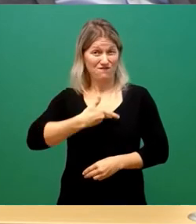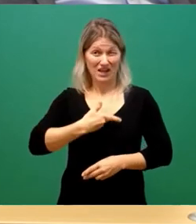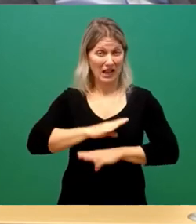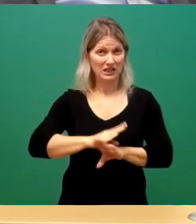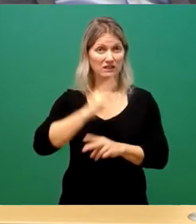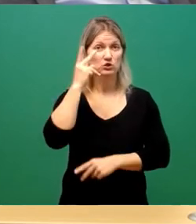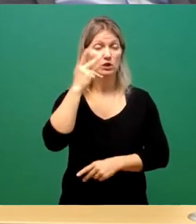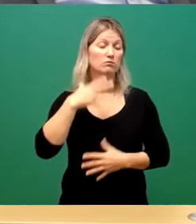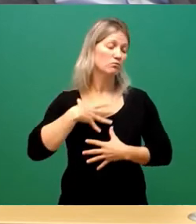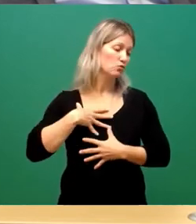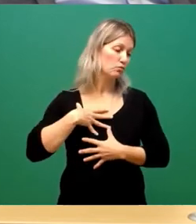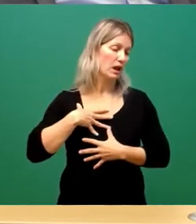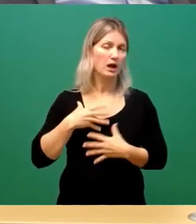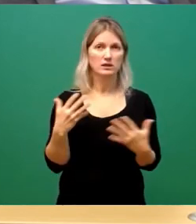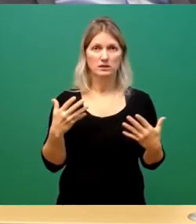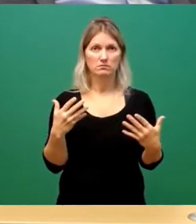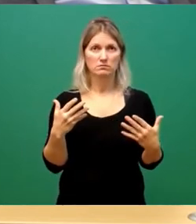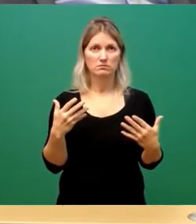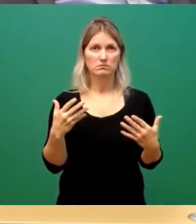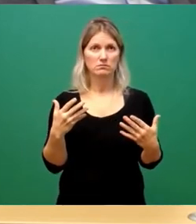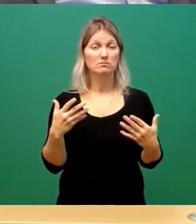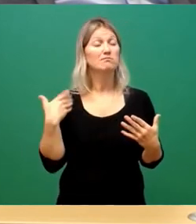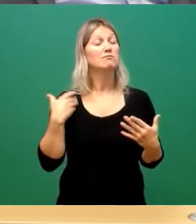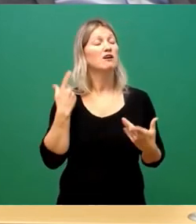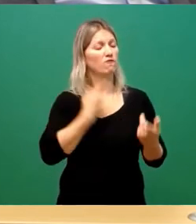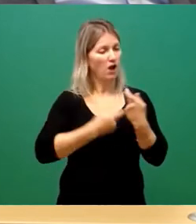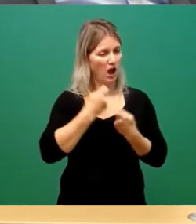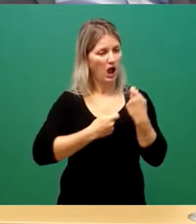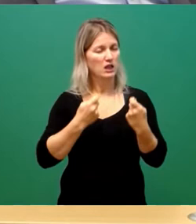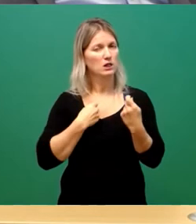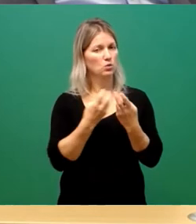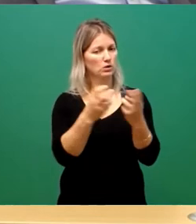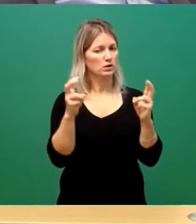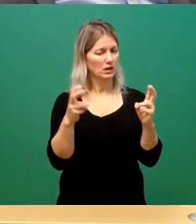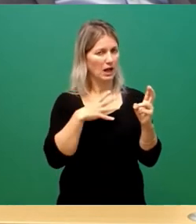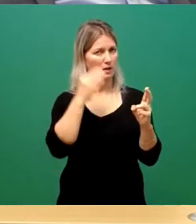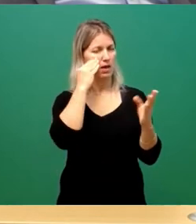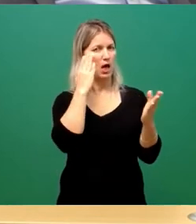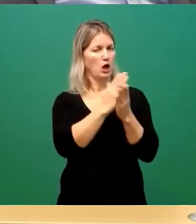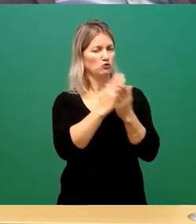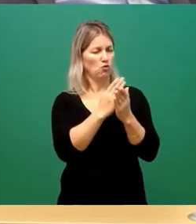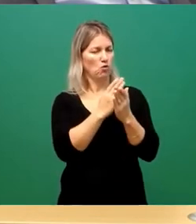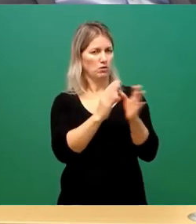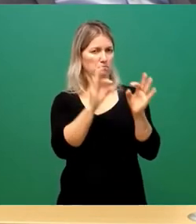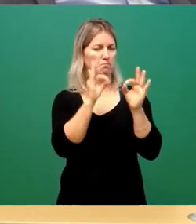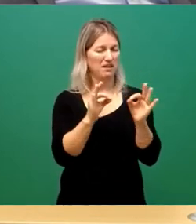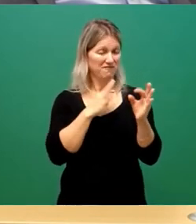Das habe ich eben auch gespürt in den Verhandlungen, dass wir irgendwann an einen Punkt angekommen sind, wo wir miteinander